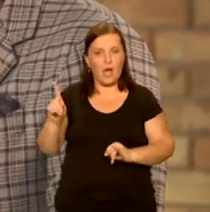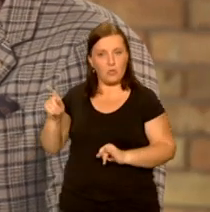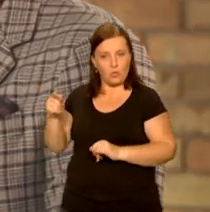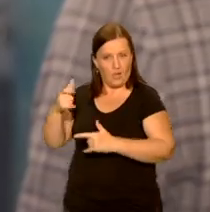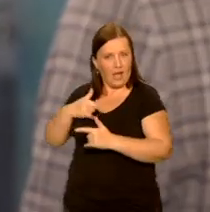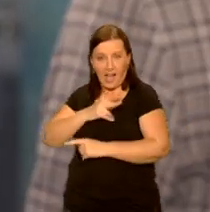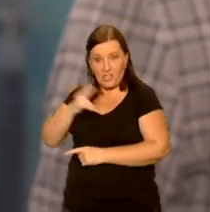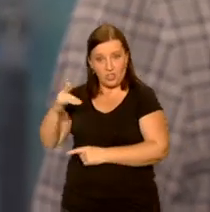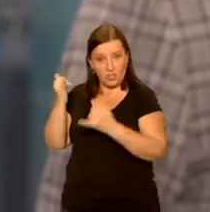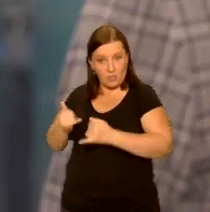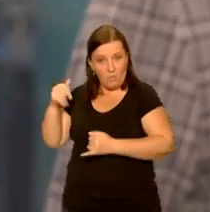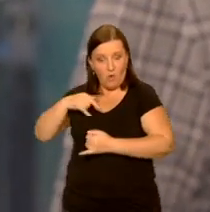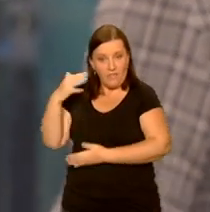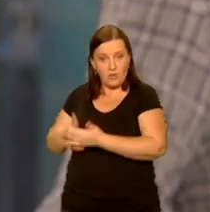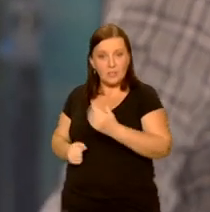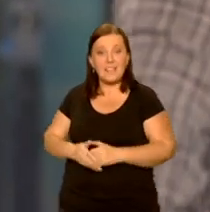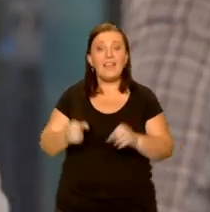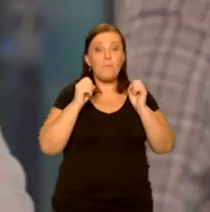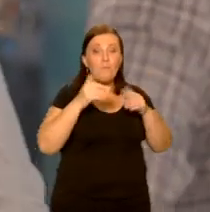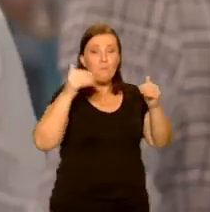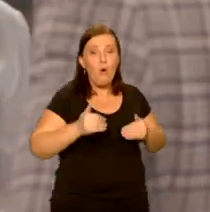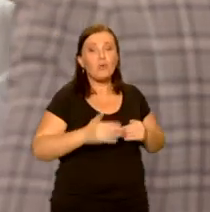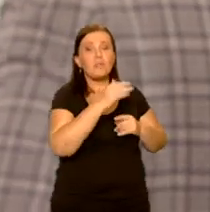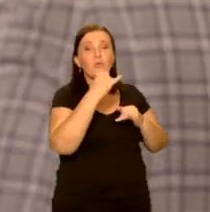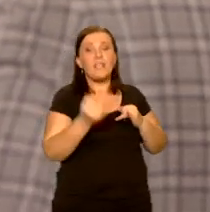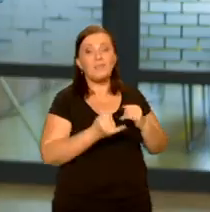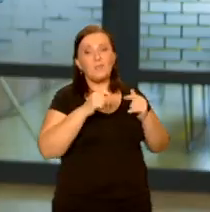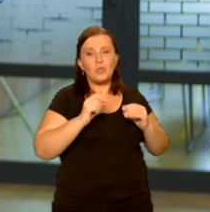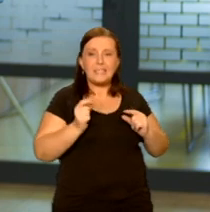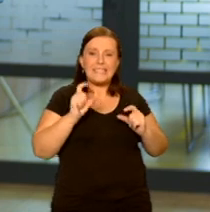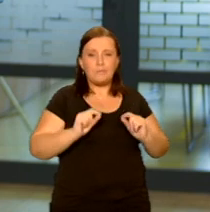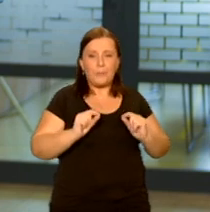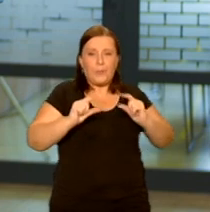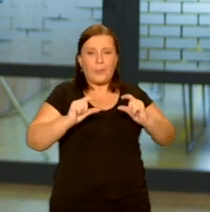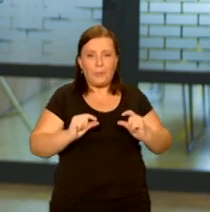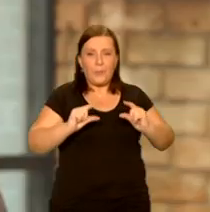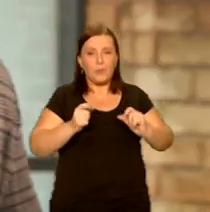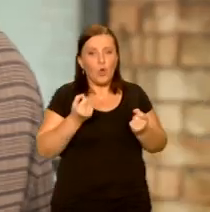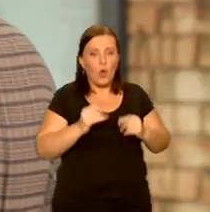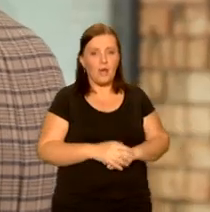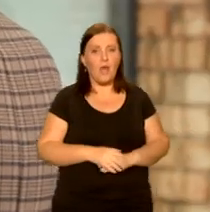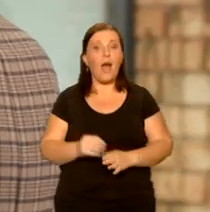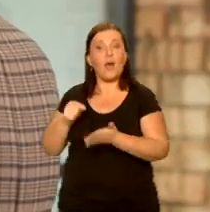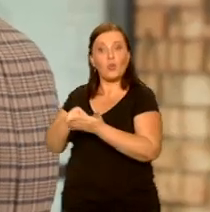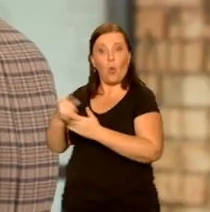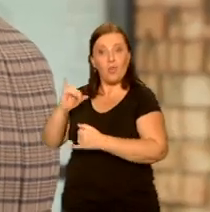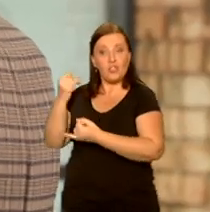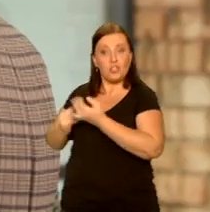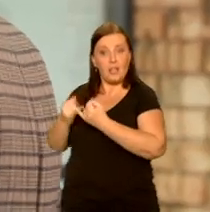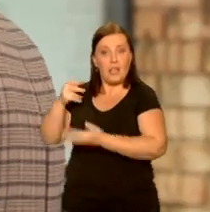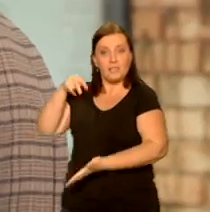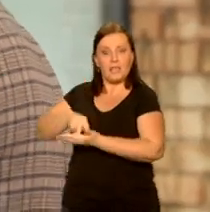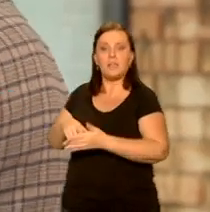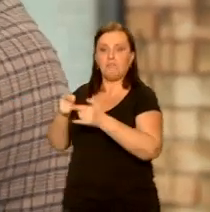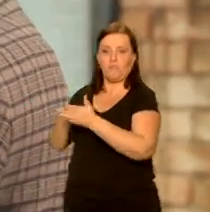tego wykorzystać. Możesz, bo zawsze możesz zedytować te centymetry w górę czy w dół. A to jest pozycja stojąca, tak? Tak, ale niekoniecznie musi być dla